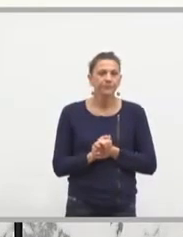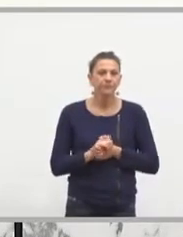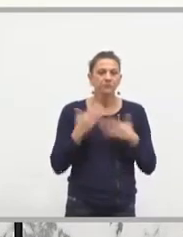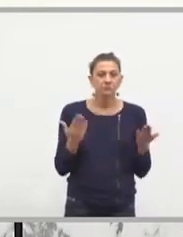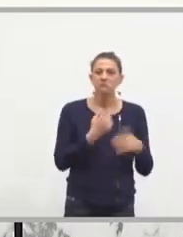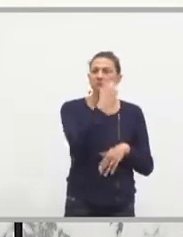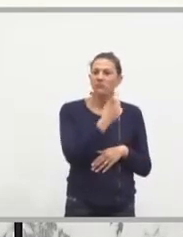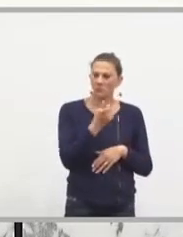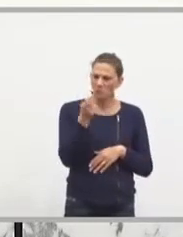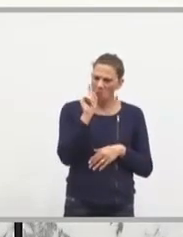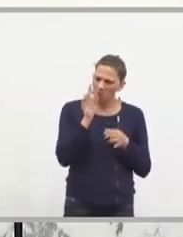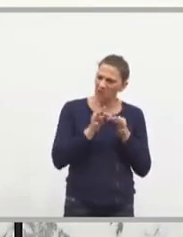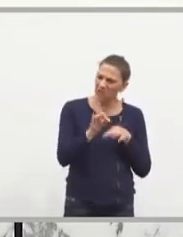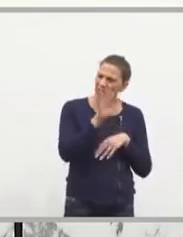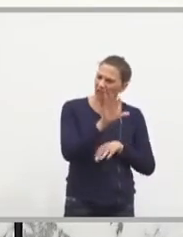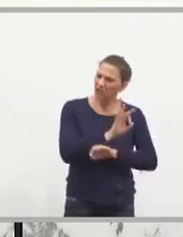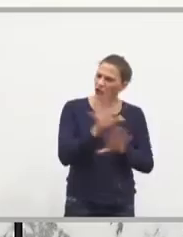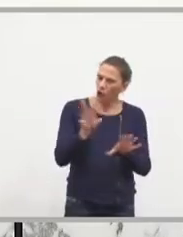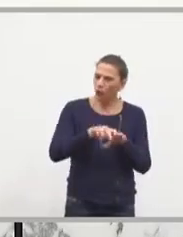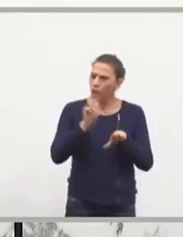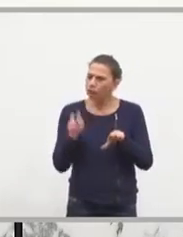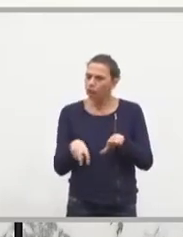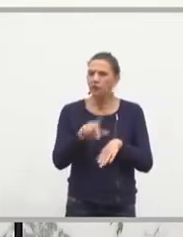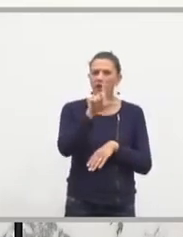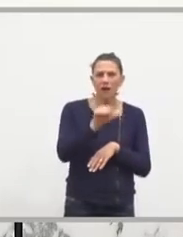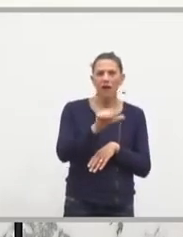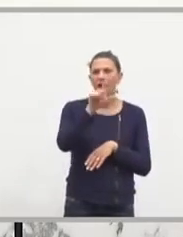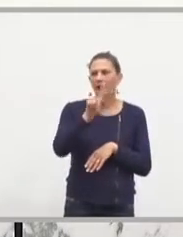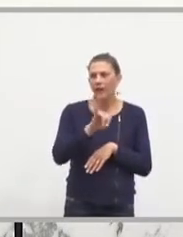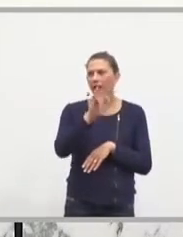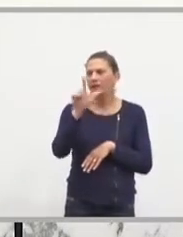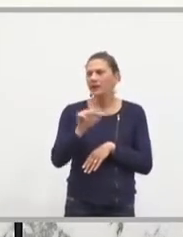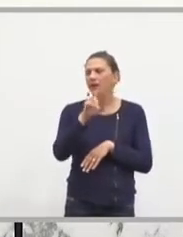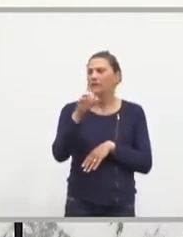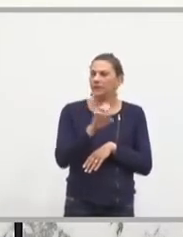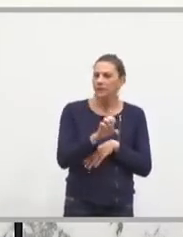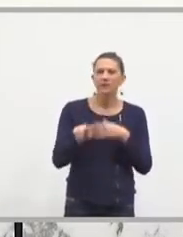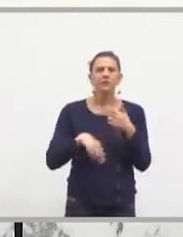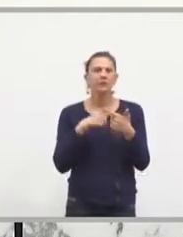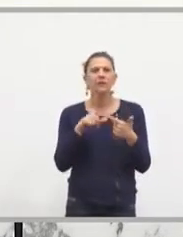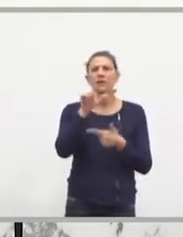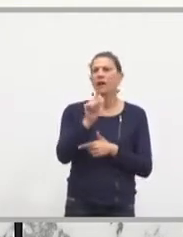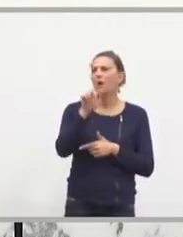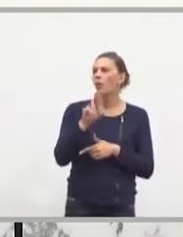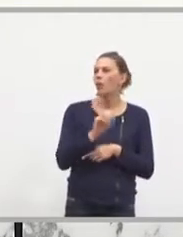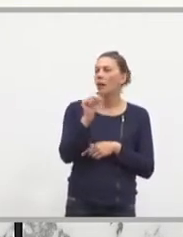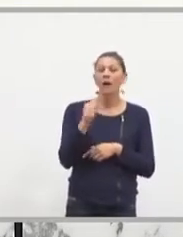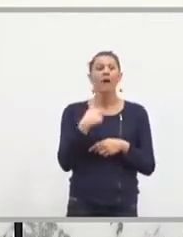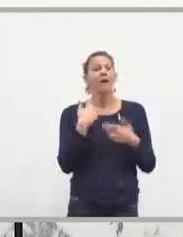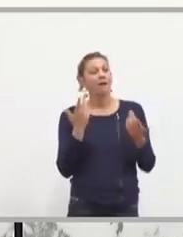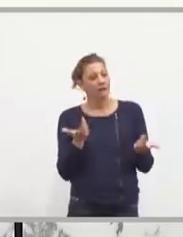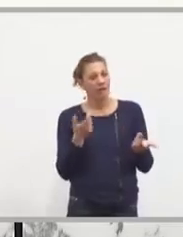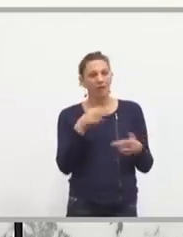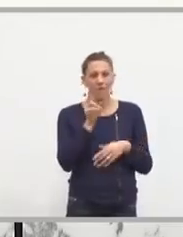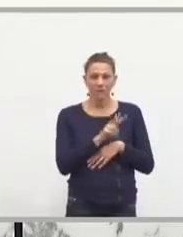desservait pas la gaillarde et la gros ? » Je lui ai dit, « Madame, c'était une possibilité qu